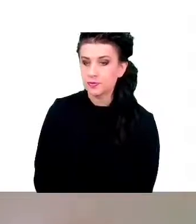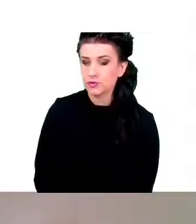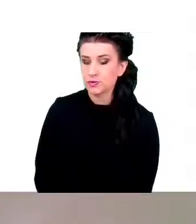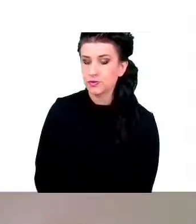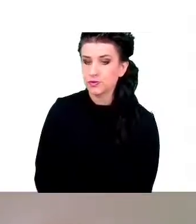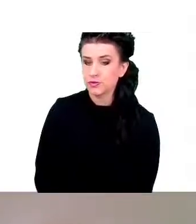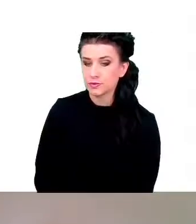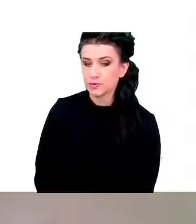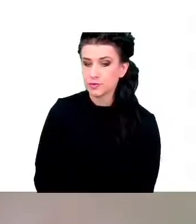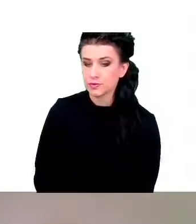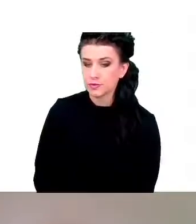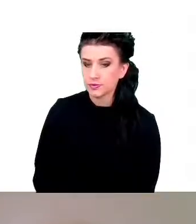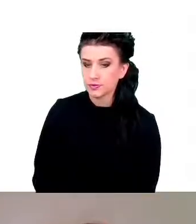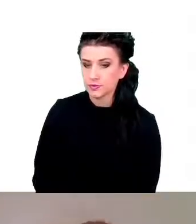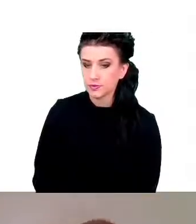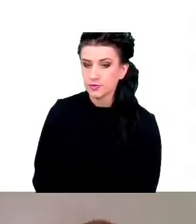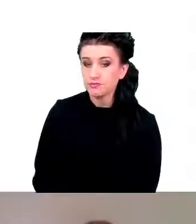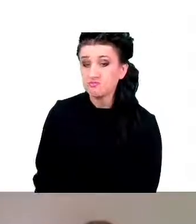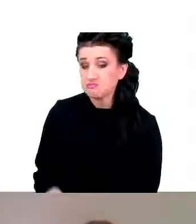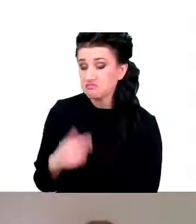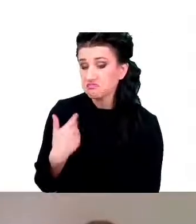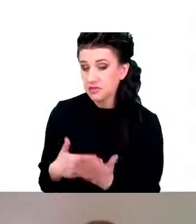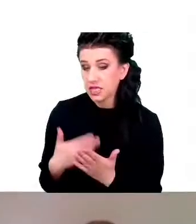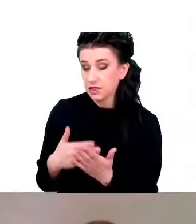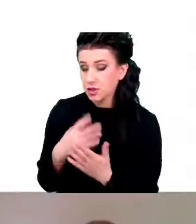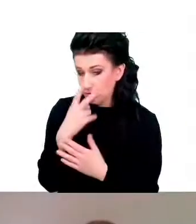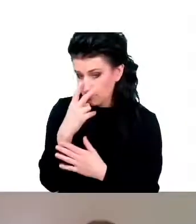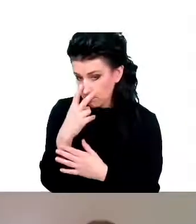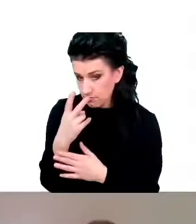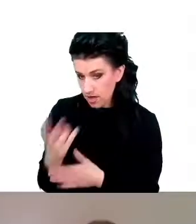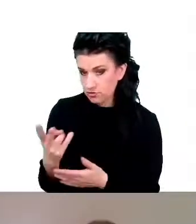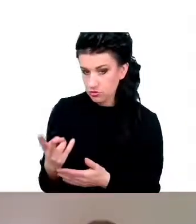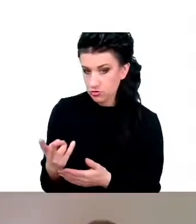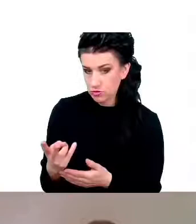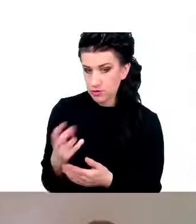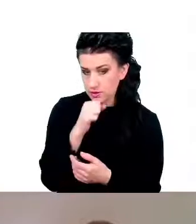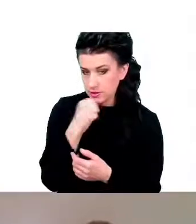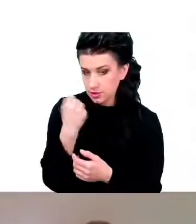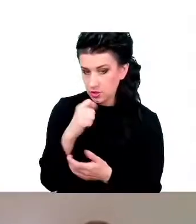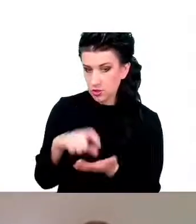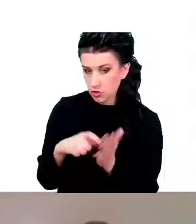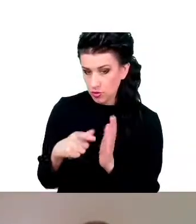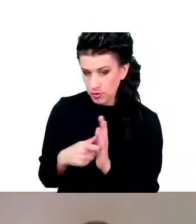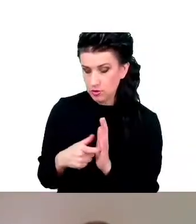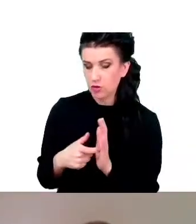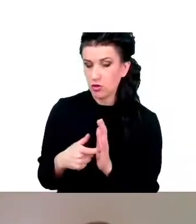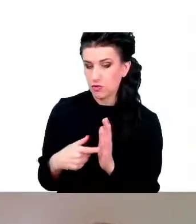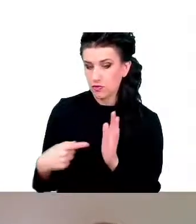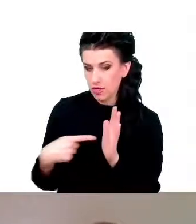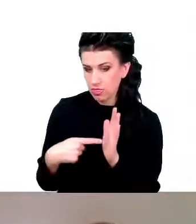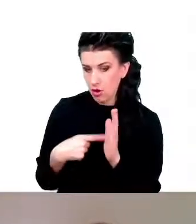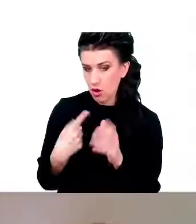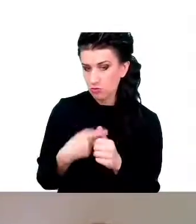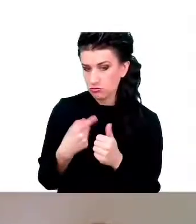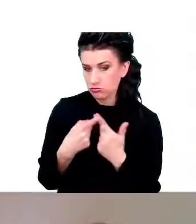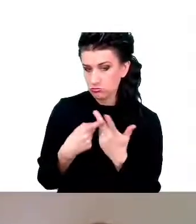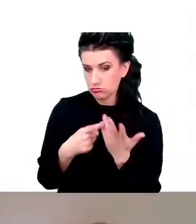I patrząc na to, co sobie już wcześniej powiedzieliśmy o starzeniu komórkowym, na pewno